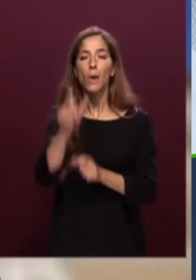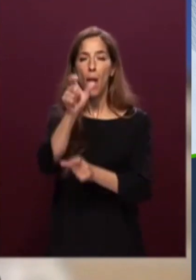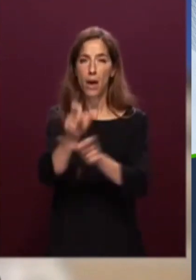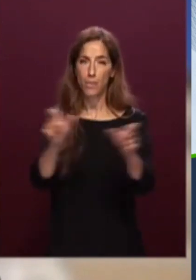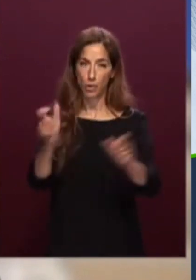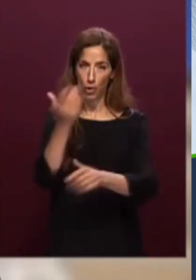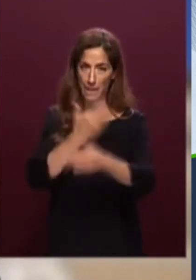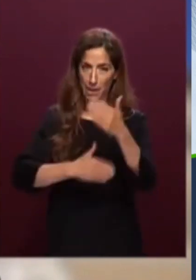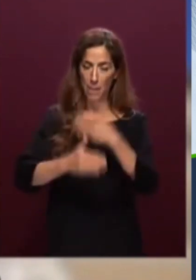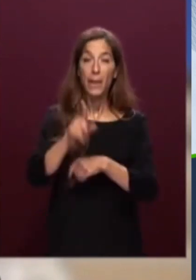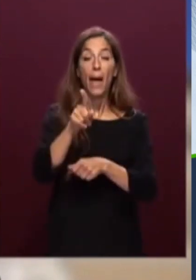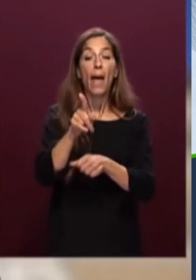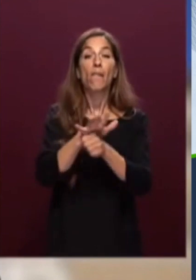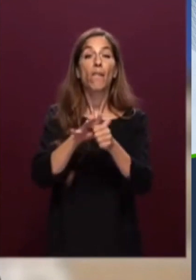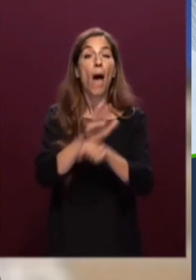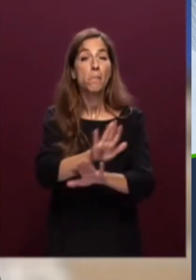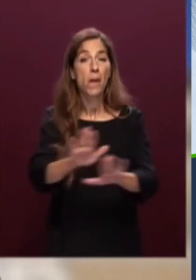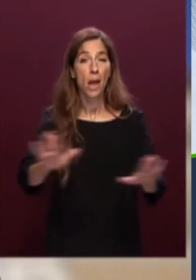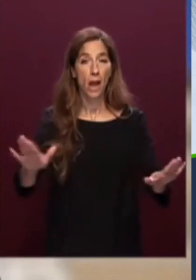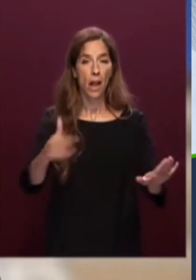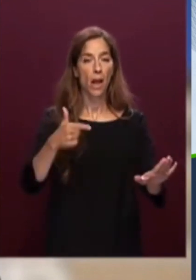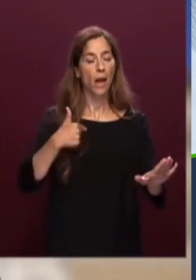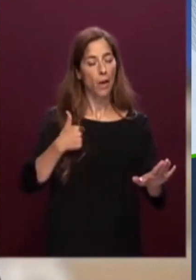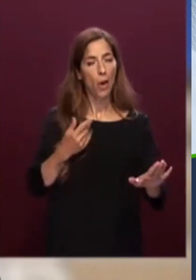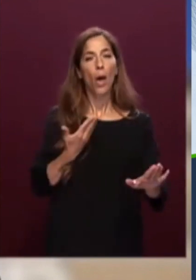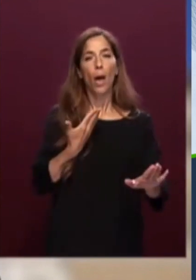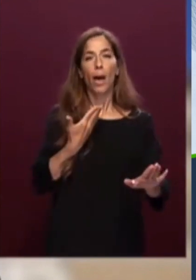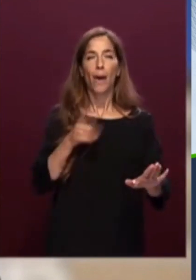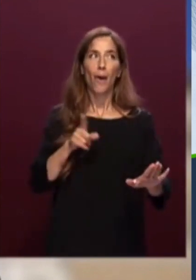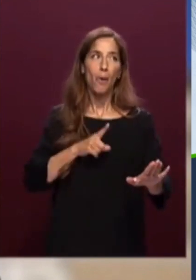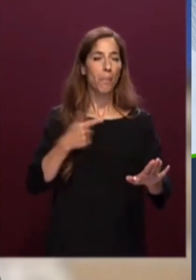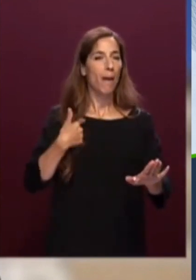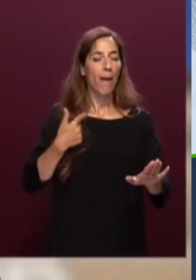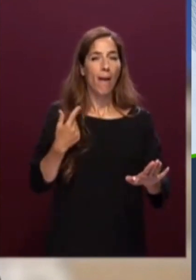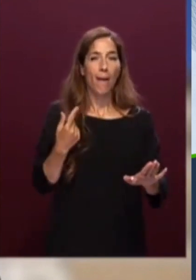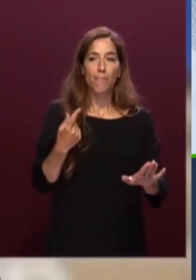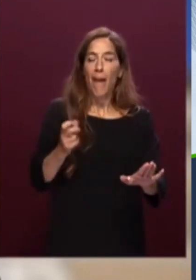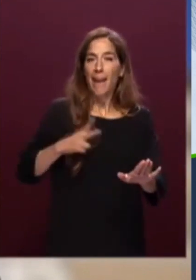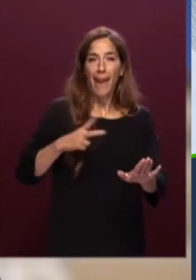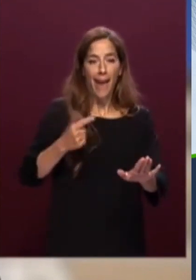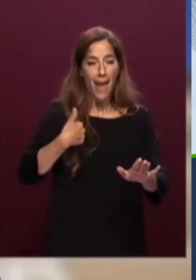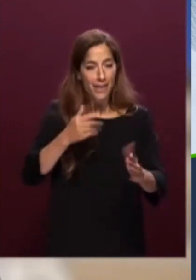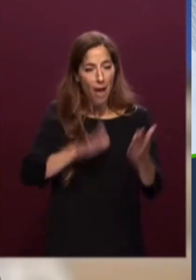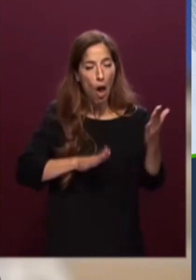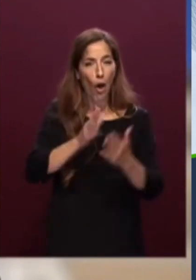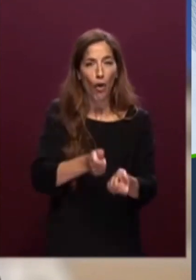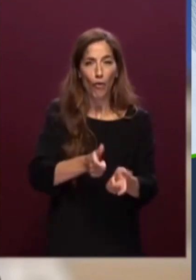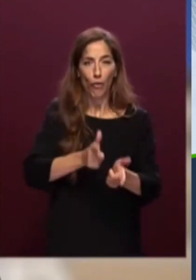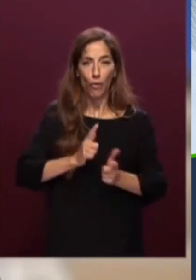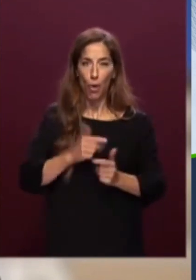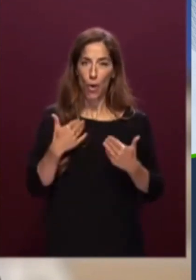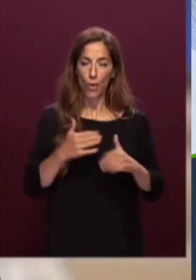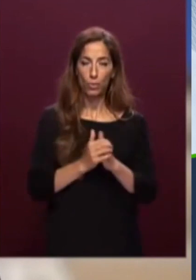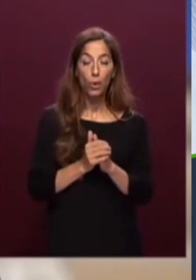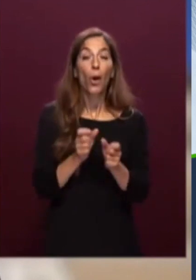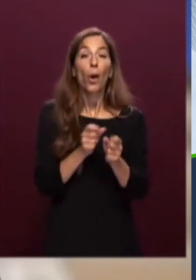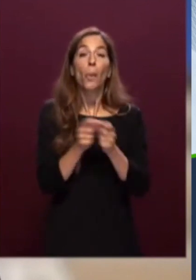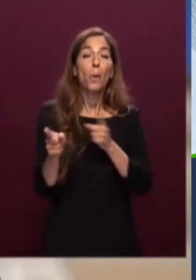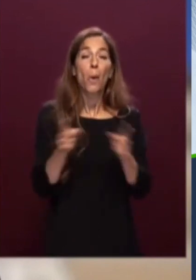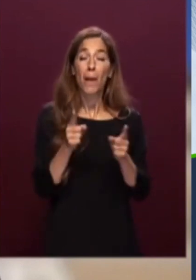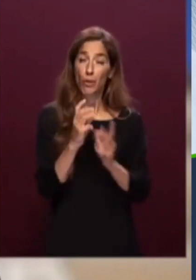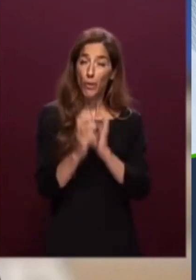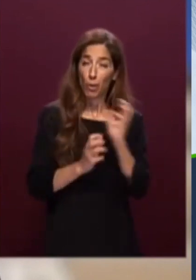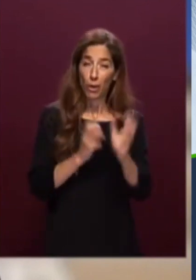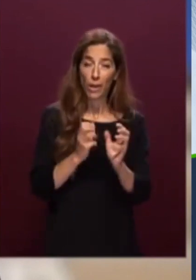e delle loro famiglie con cui ho avuto il privilegio di confrontarmi nei momenti di crisi vedete sono proprio le persone più